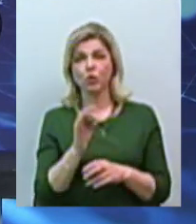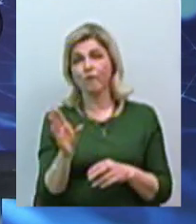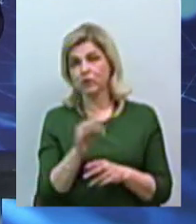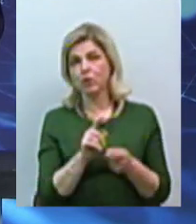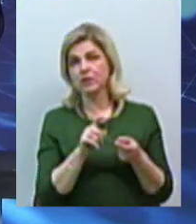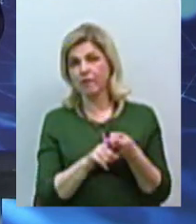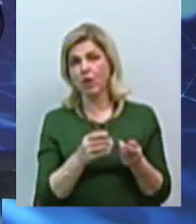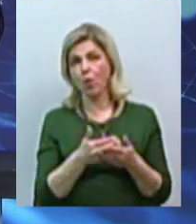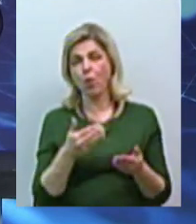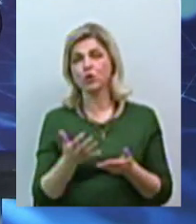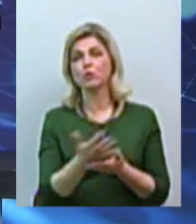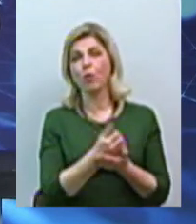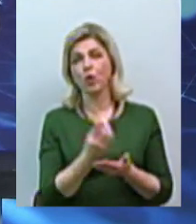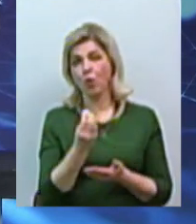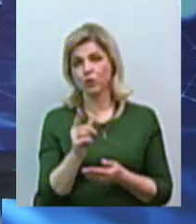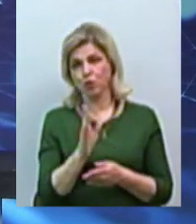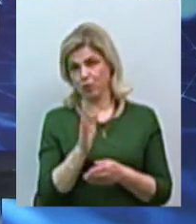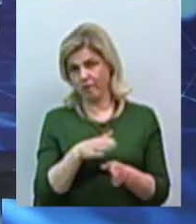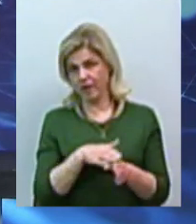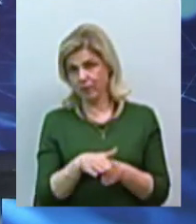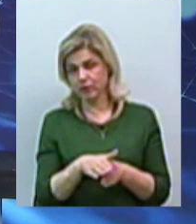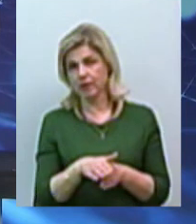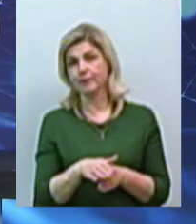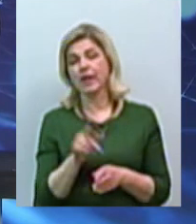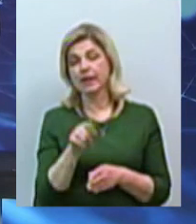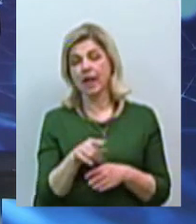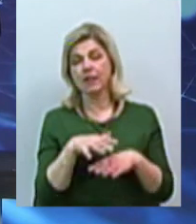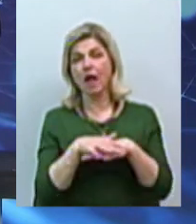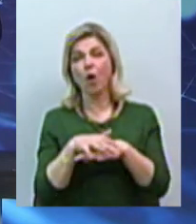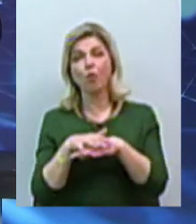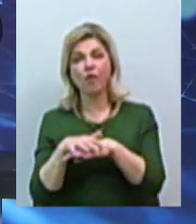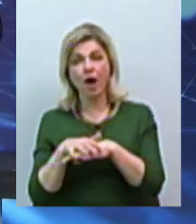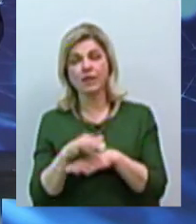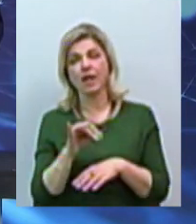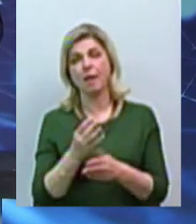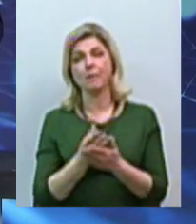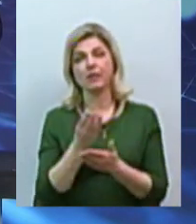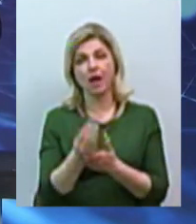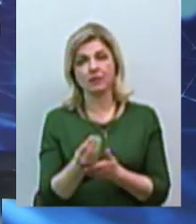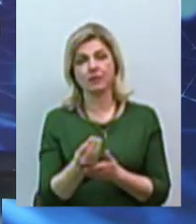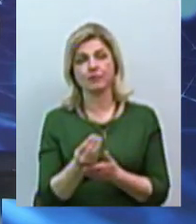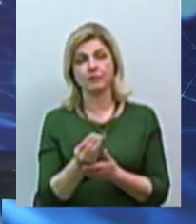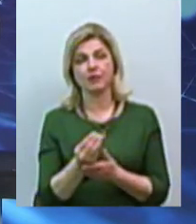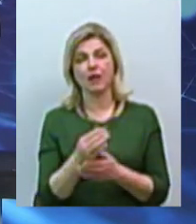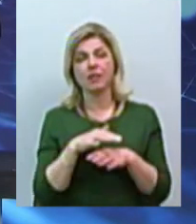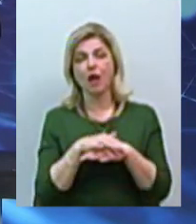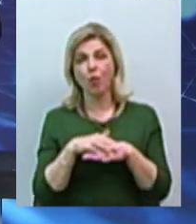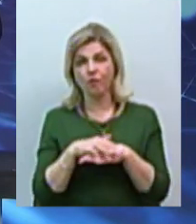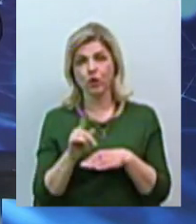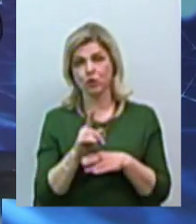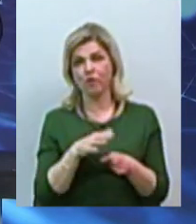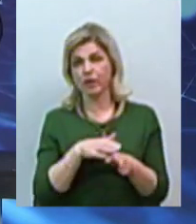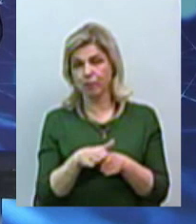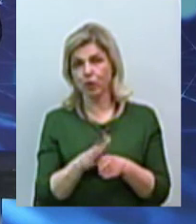збору коштів, які відбудуться. Від тих нарахувань і від сплати нарахувань, які відбулося.